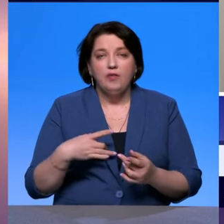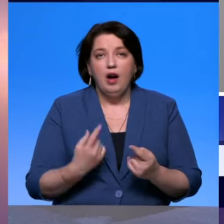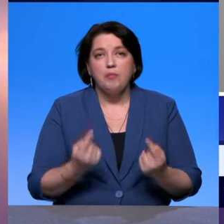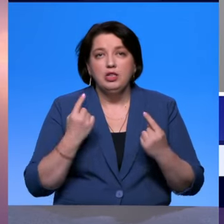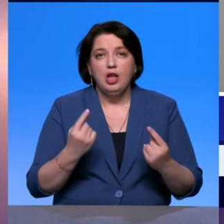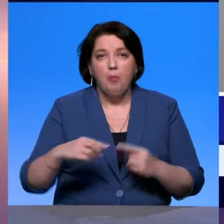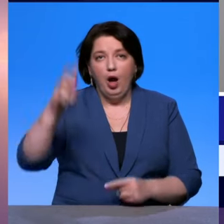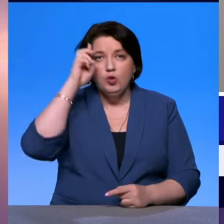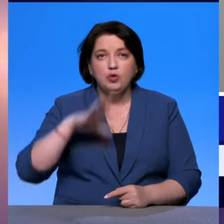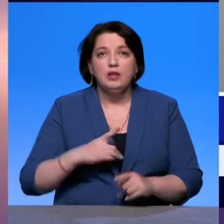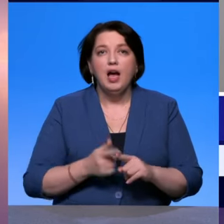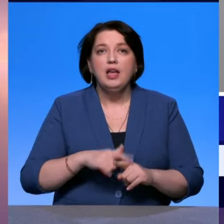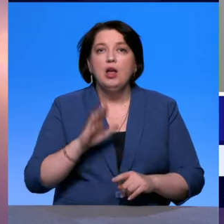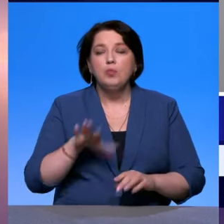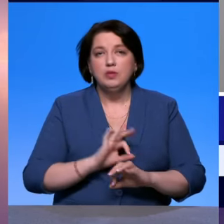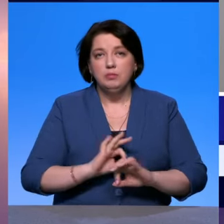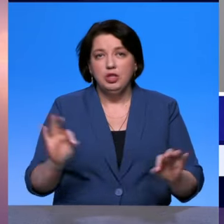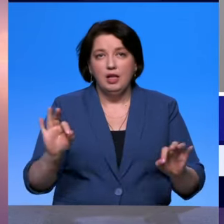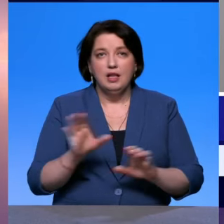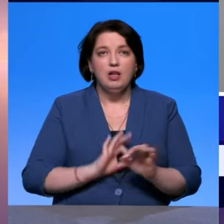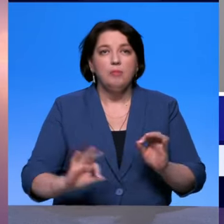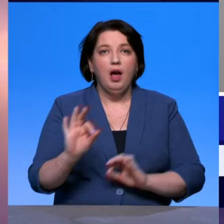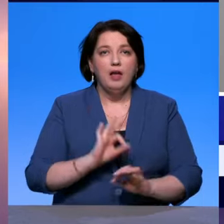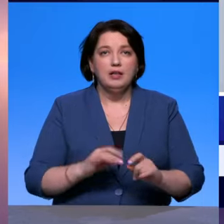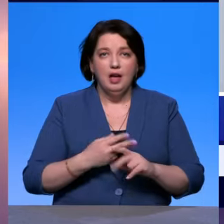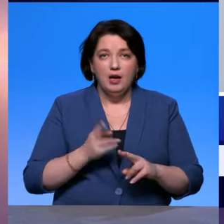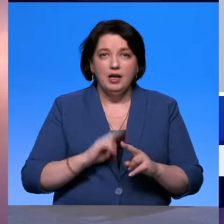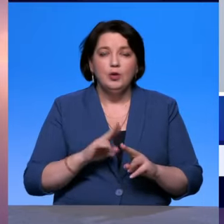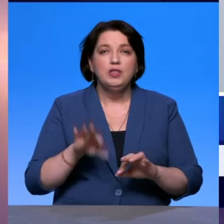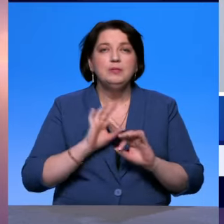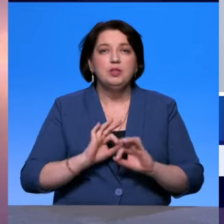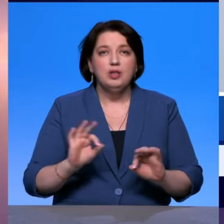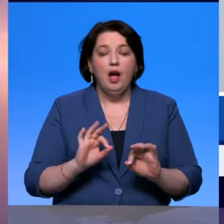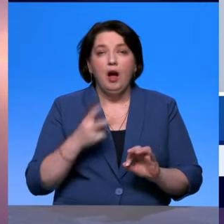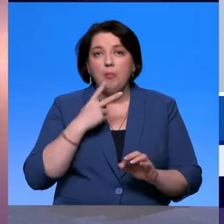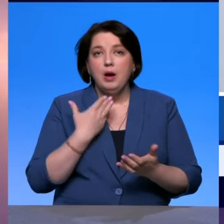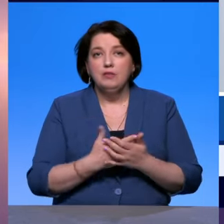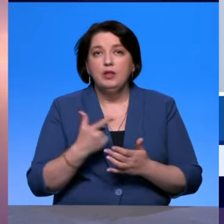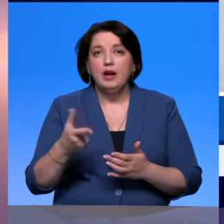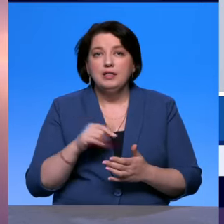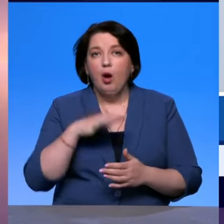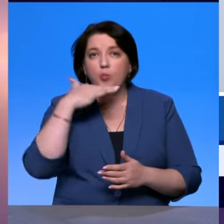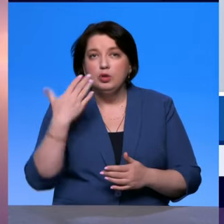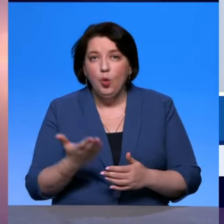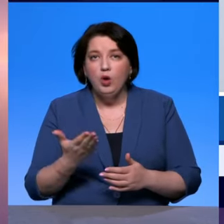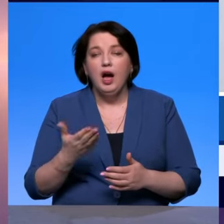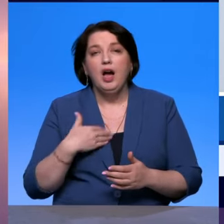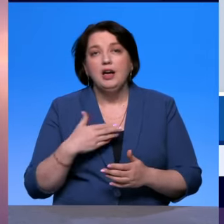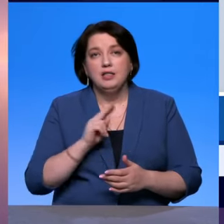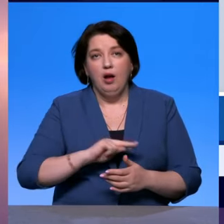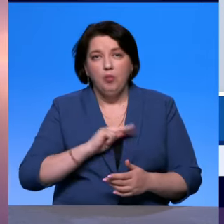это будет замечательный проект, который позволит где-то избыточную рабочую силу в одних регионах